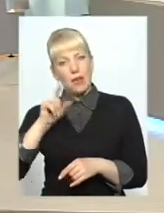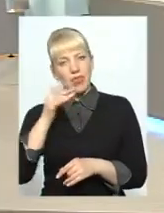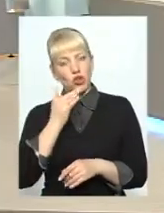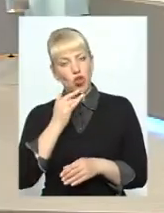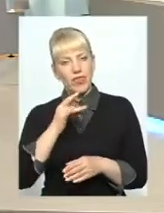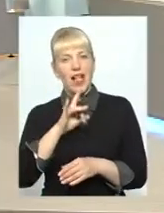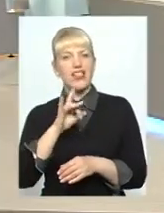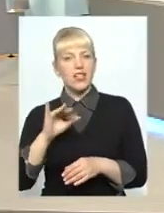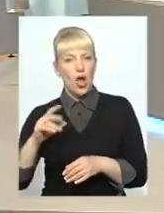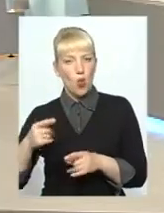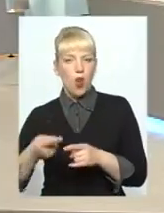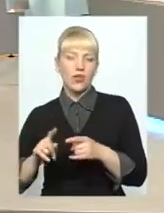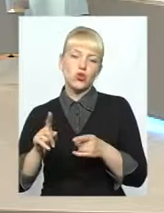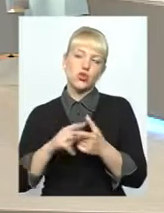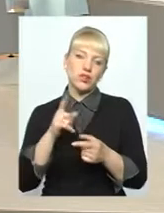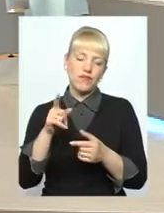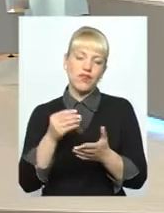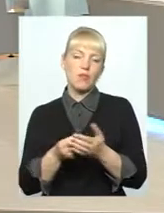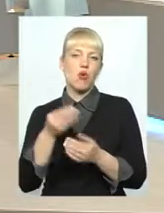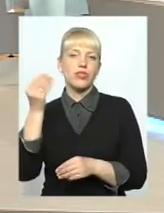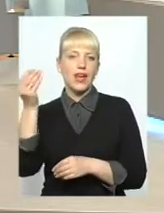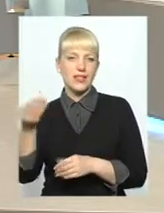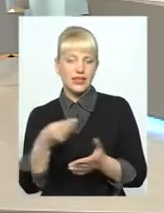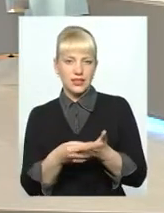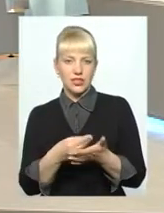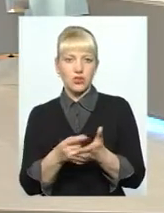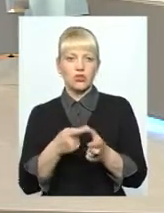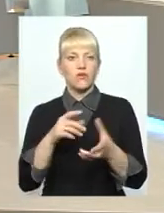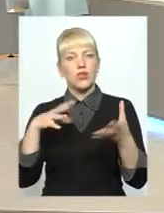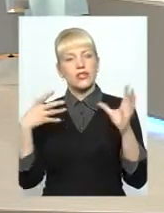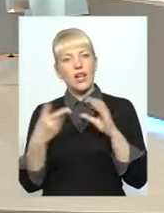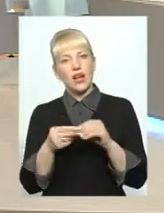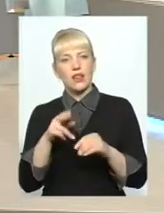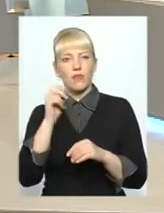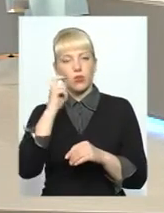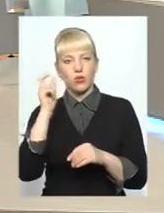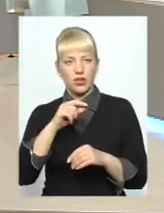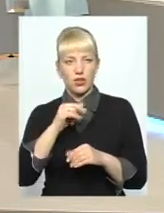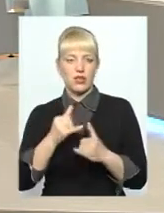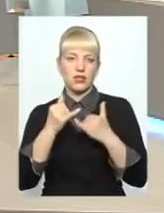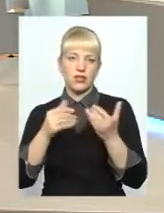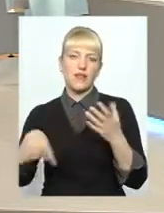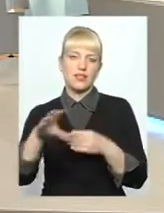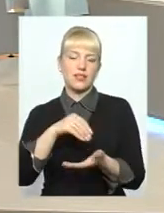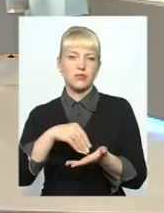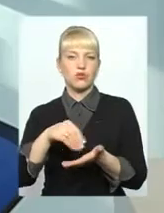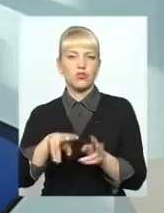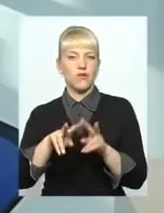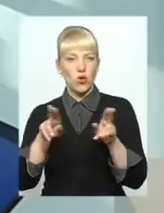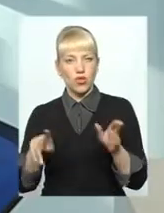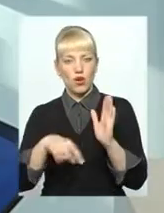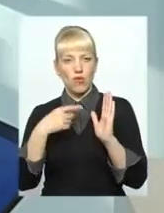розрахунки для того, щоб затвердити ту чи іншу ціну? Чи вона загальна буде по Україні для всіх споживачів однакова? Ні,